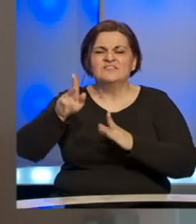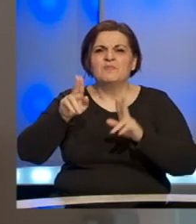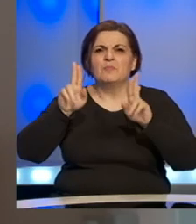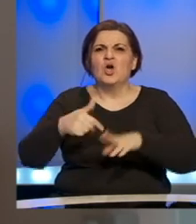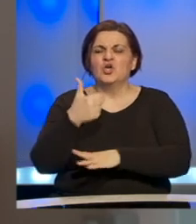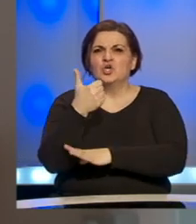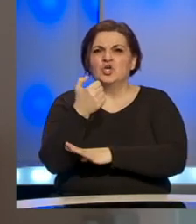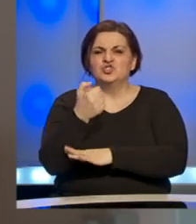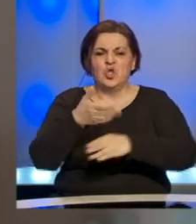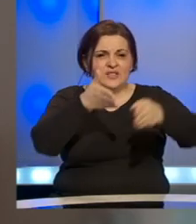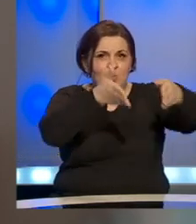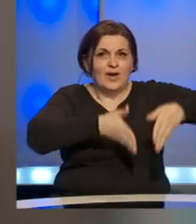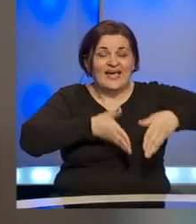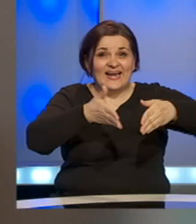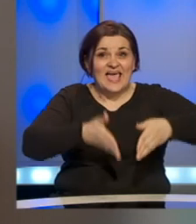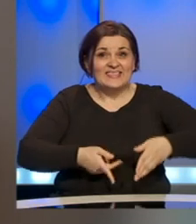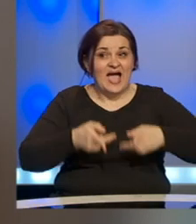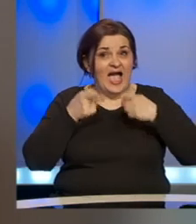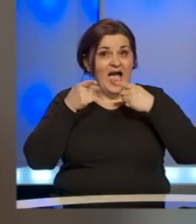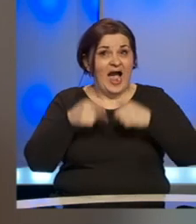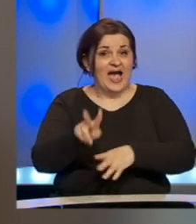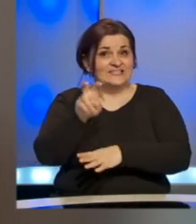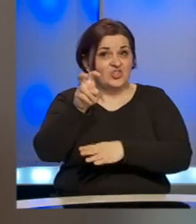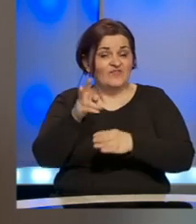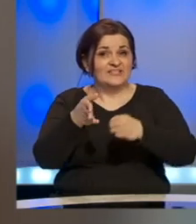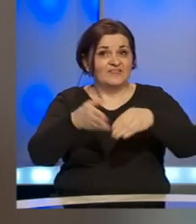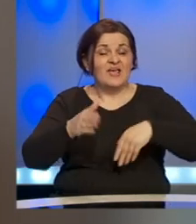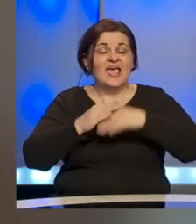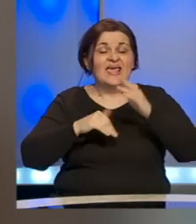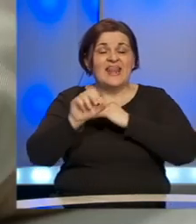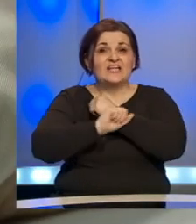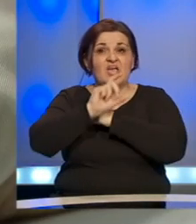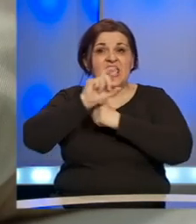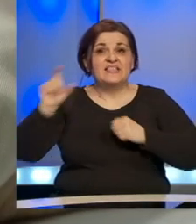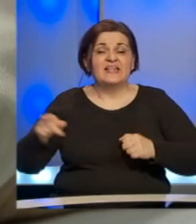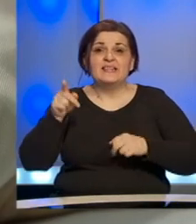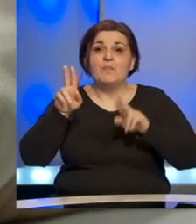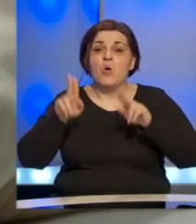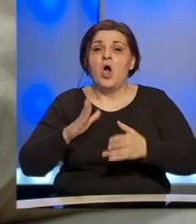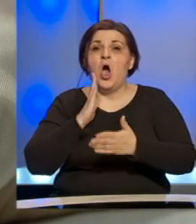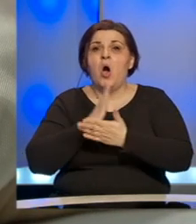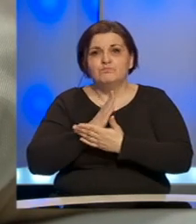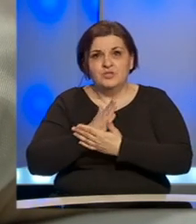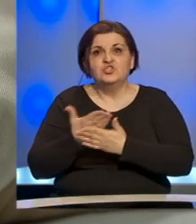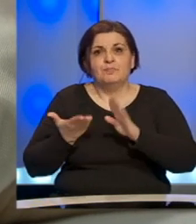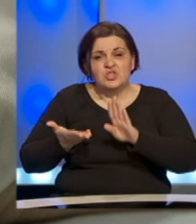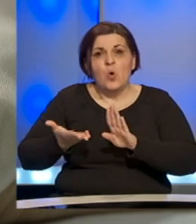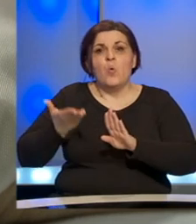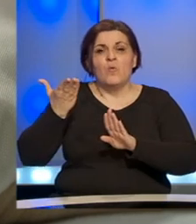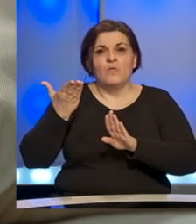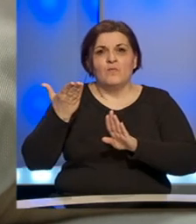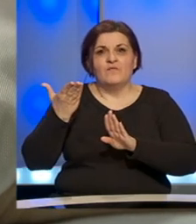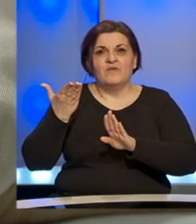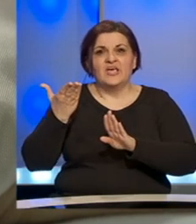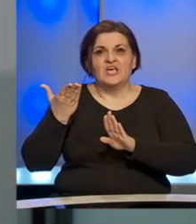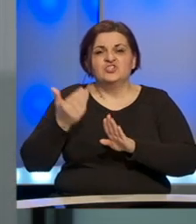od stotinu kreveta a sa ovim 200 kreveta na građevinskom fakultetu ti kapaciteti biće značajno uvećani i